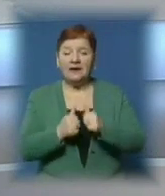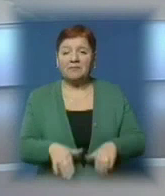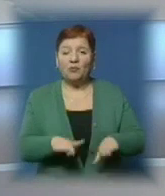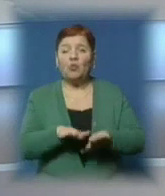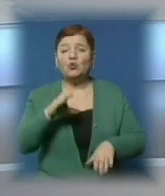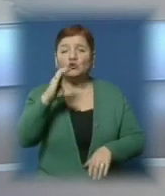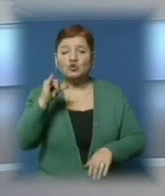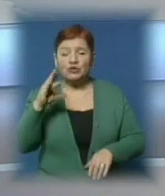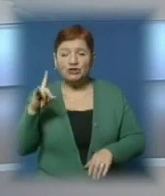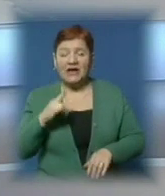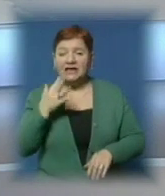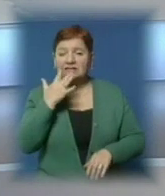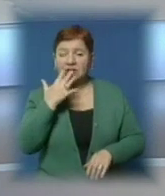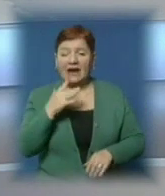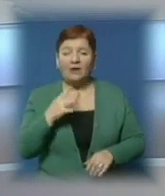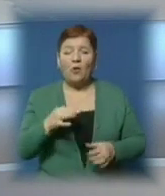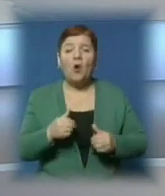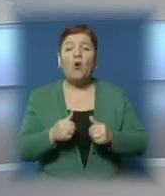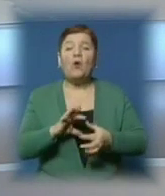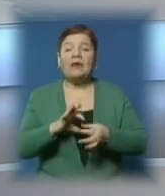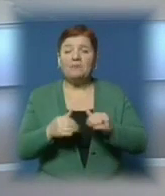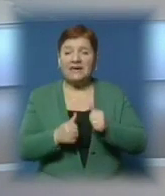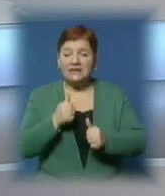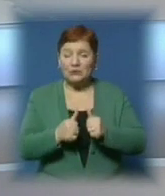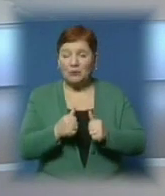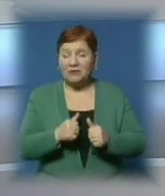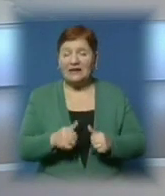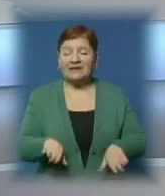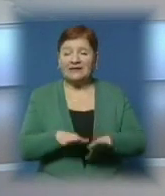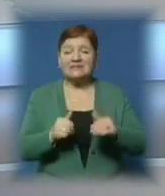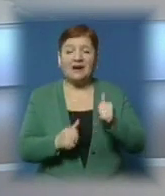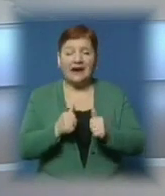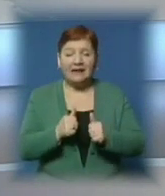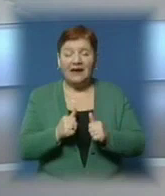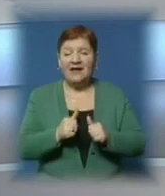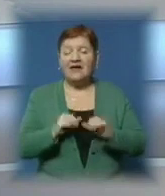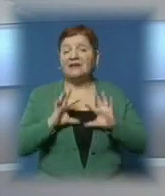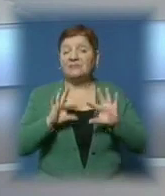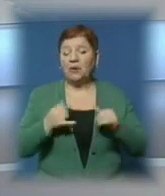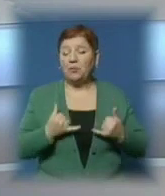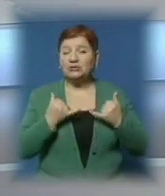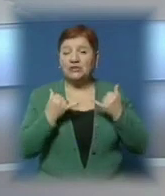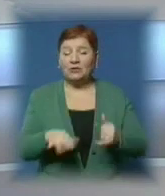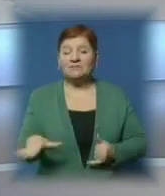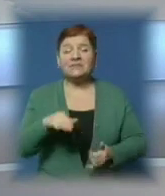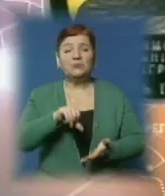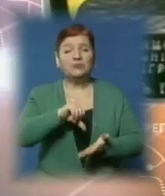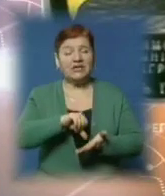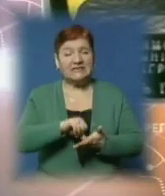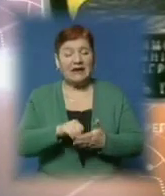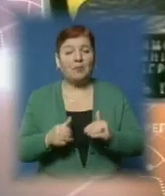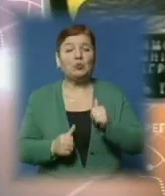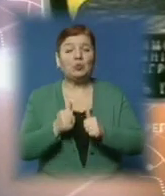Нацбанк хоче підтримати національну олімпійську збірну на спортивних змаганнях і висловити свою пошану всім учасникам турніру.